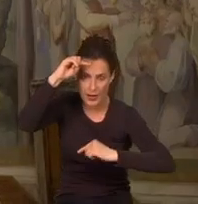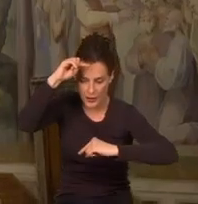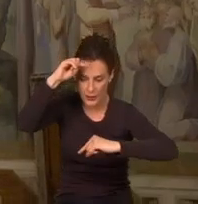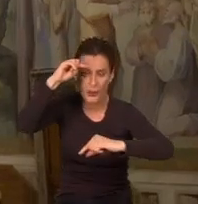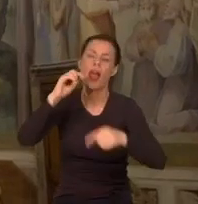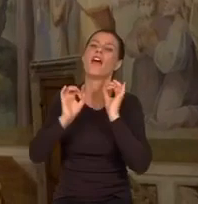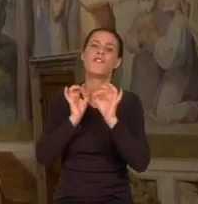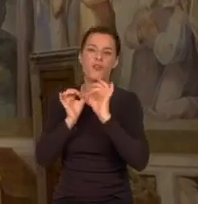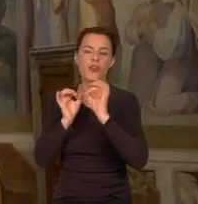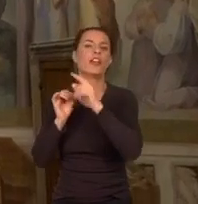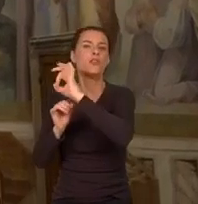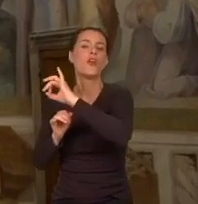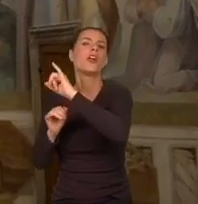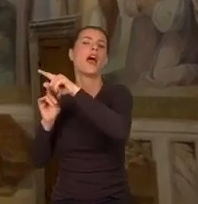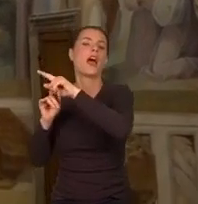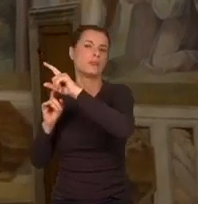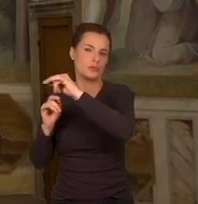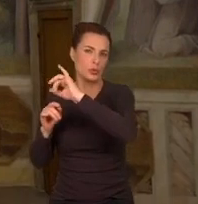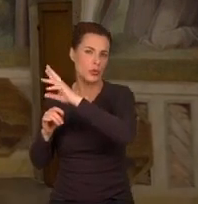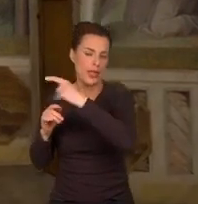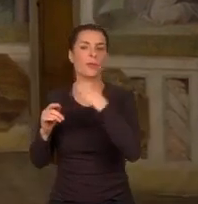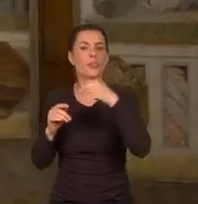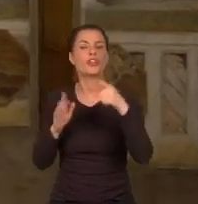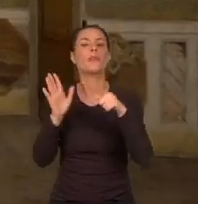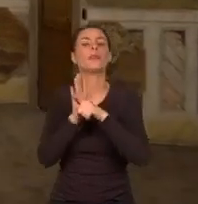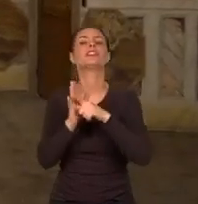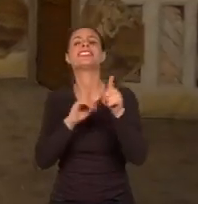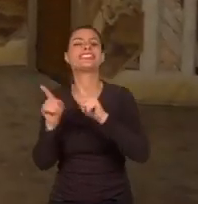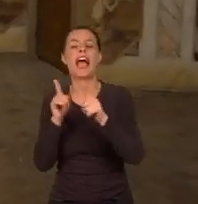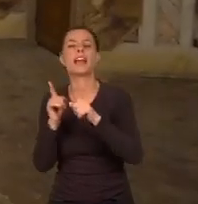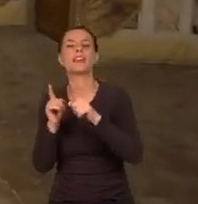zgodnie z obliczeniami Ignacja Dantiego światło powinno paść w znaku Barana.